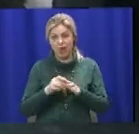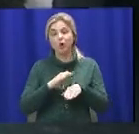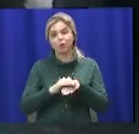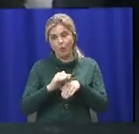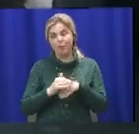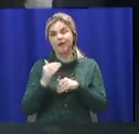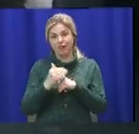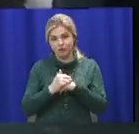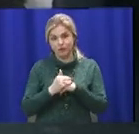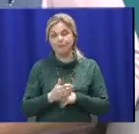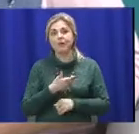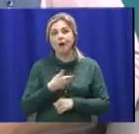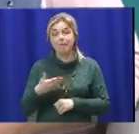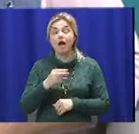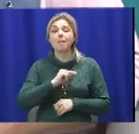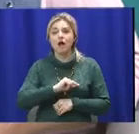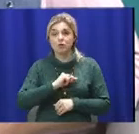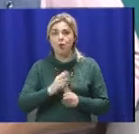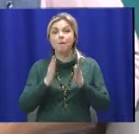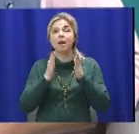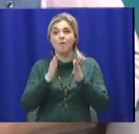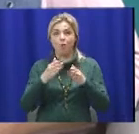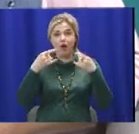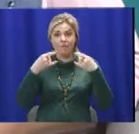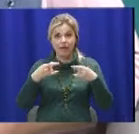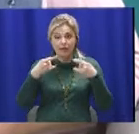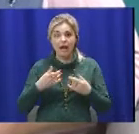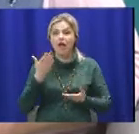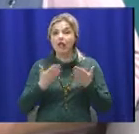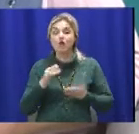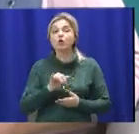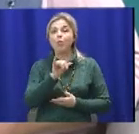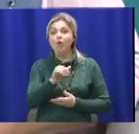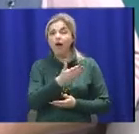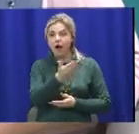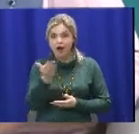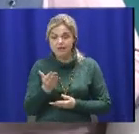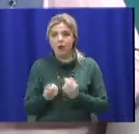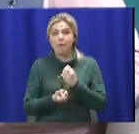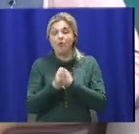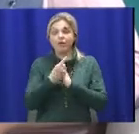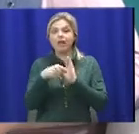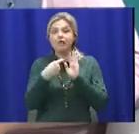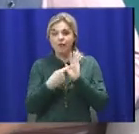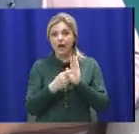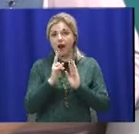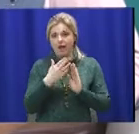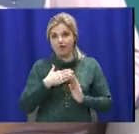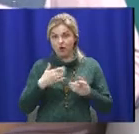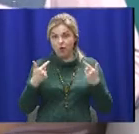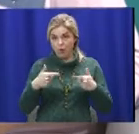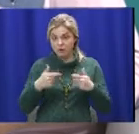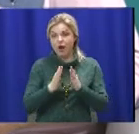Ми працюємо у прямому ефірі. Якщо, шановні телеглядачі, у вас виникнуть запитання до наших гостей, будь ласка,